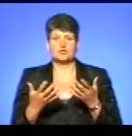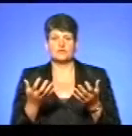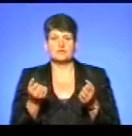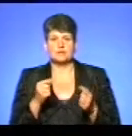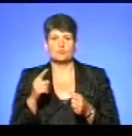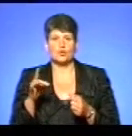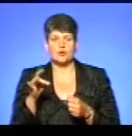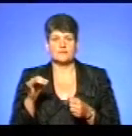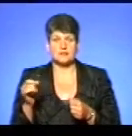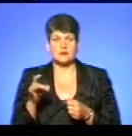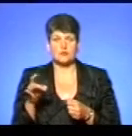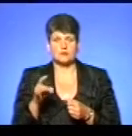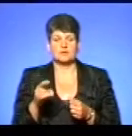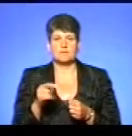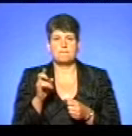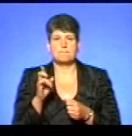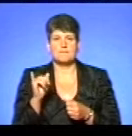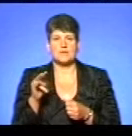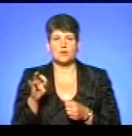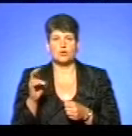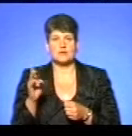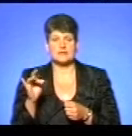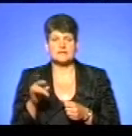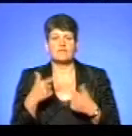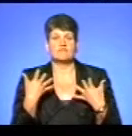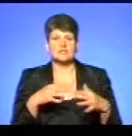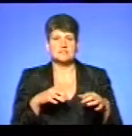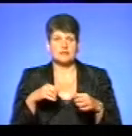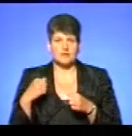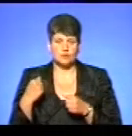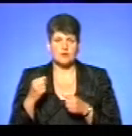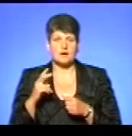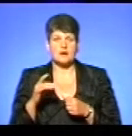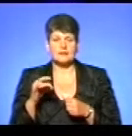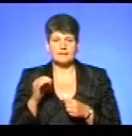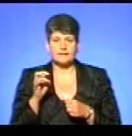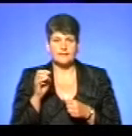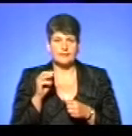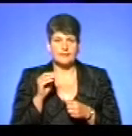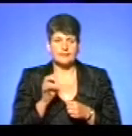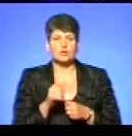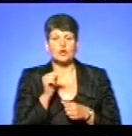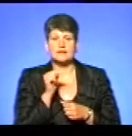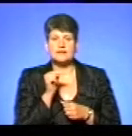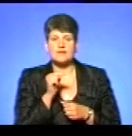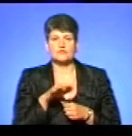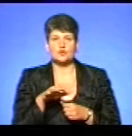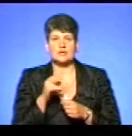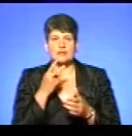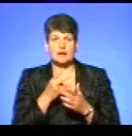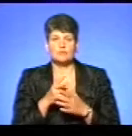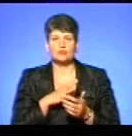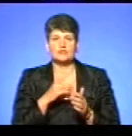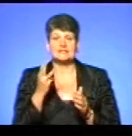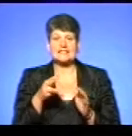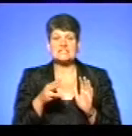Борівський район, Білухраниця, до речі, там сьогодні знато карантин вже, і вже є район благополучний, то там в зону нагляду попало 38